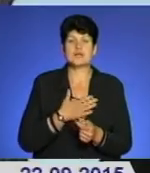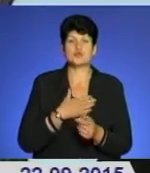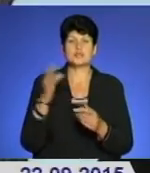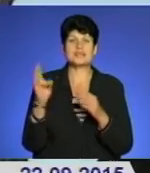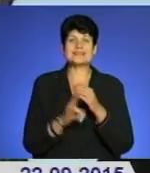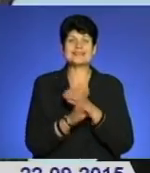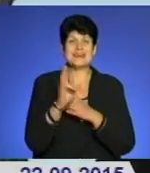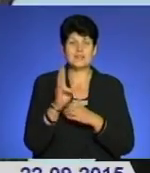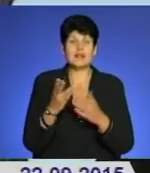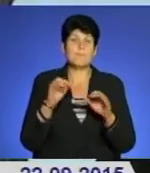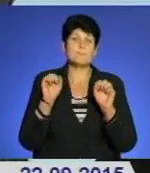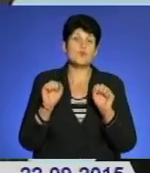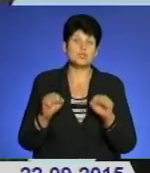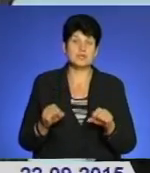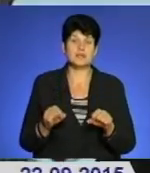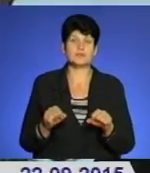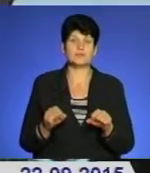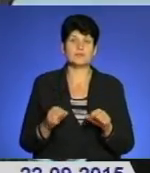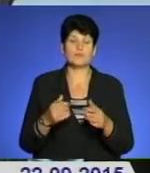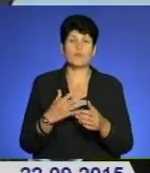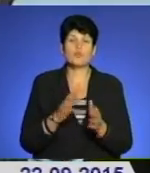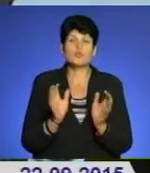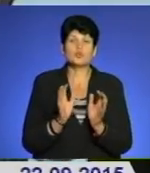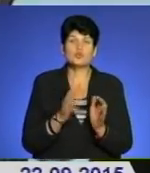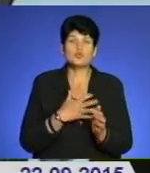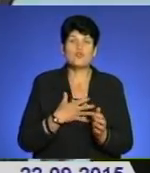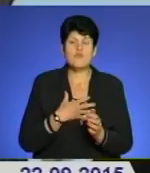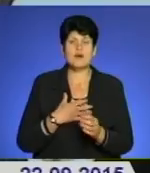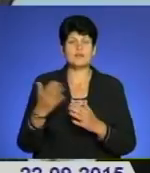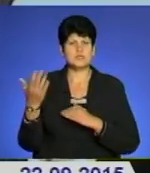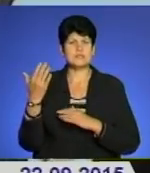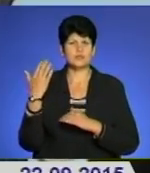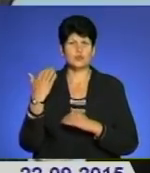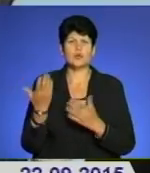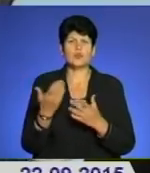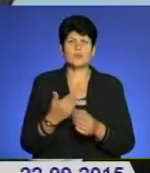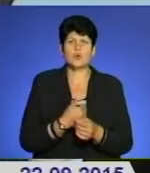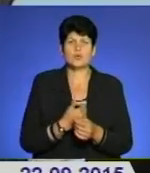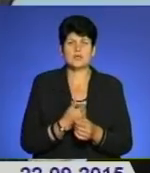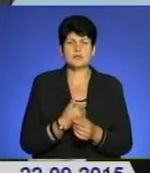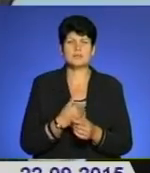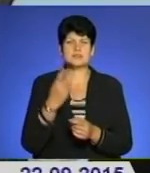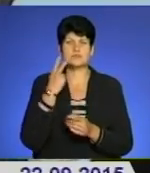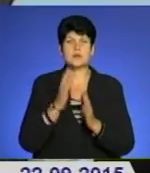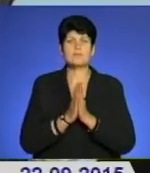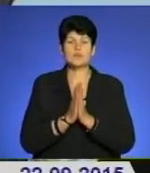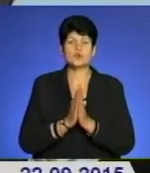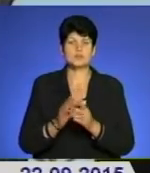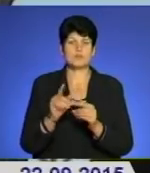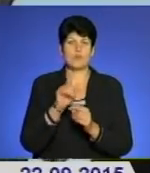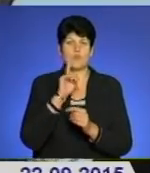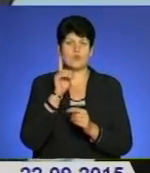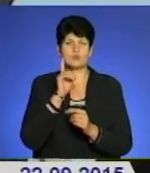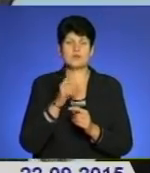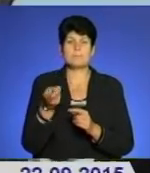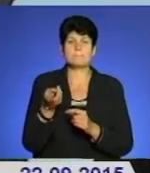яка, можливо, десь вже потребувала досить давно, якою ми хотіли десь, бо завжди просимо молодь, щоб вона прийшла, щось,